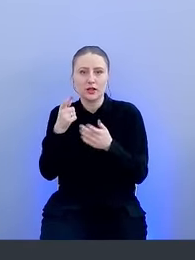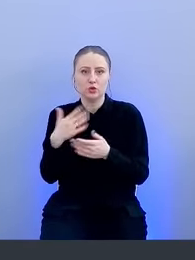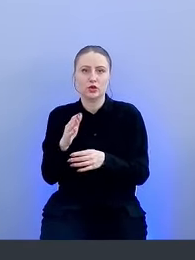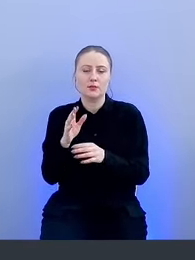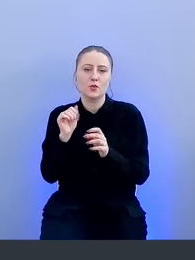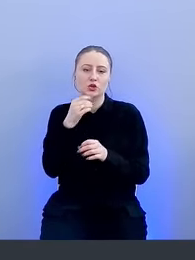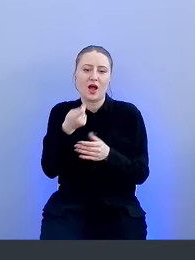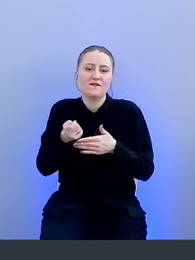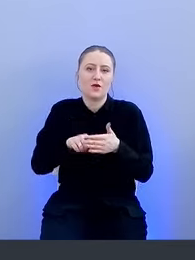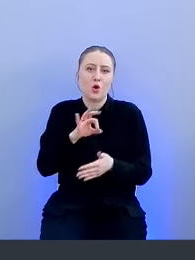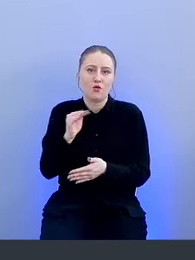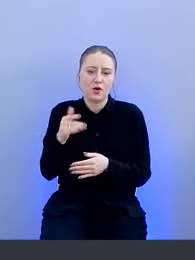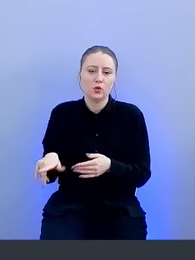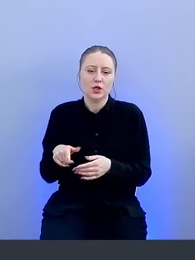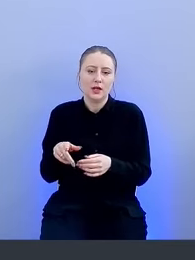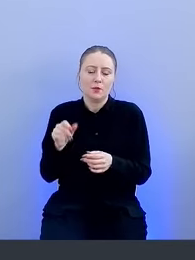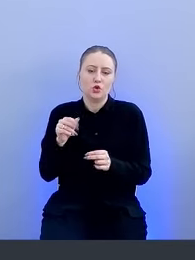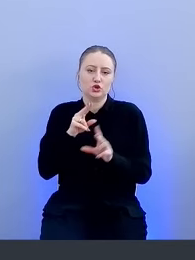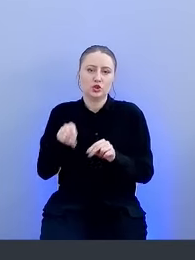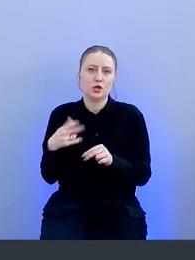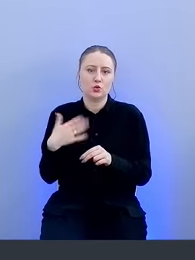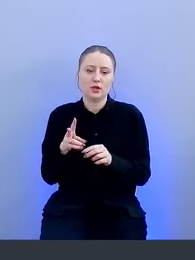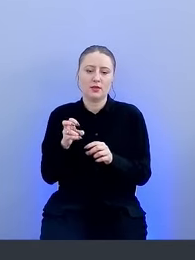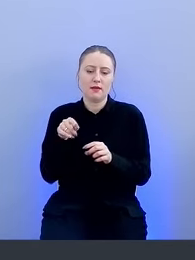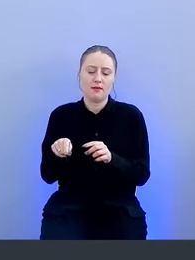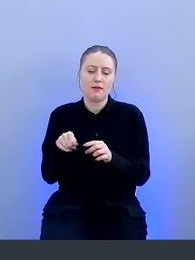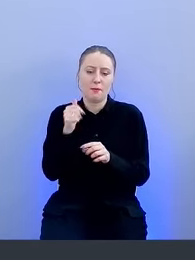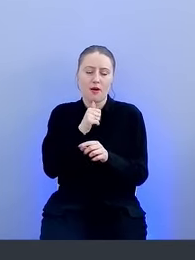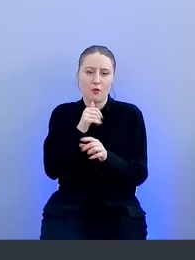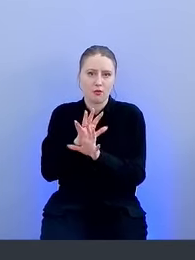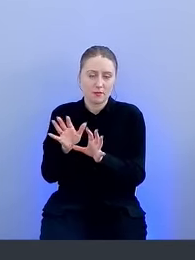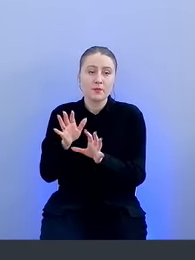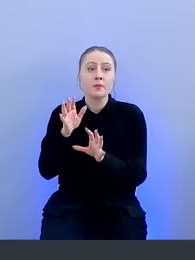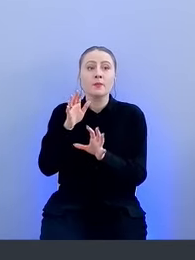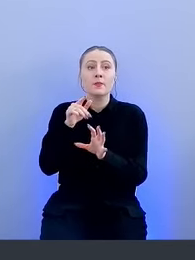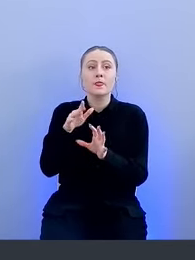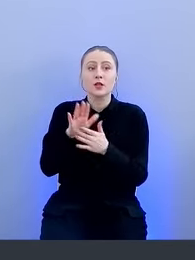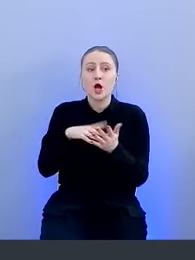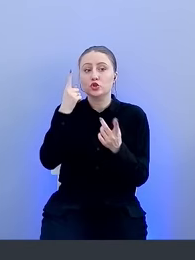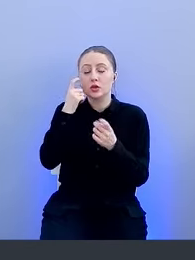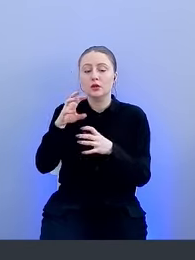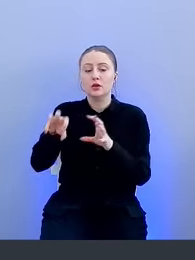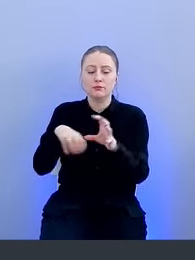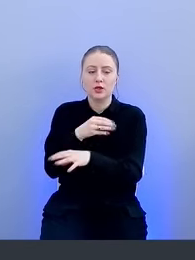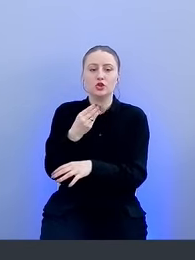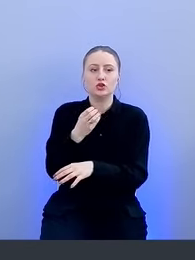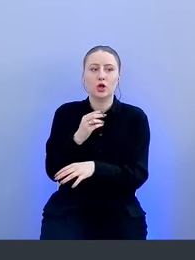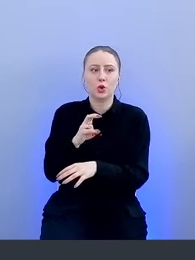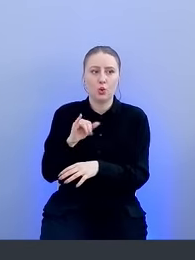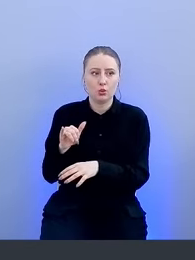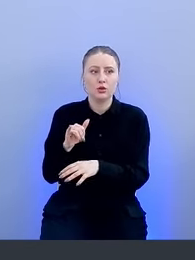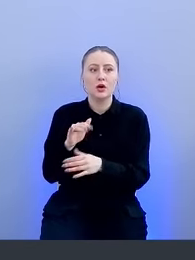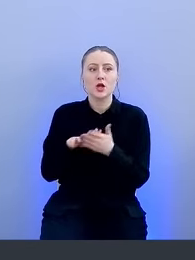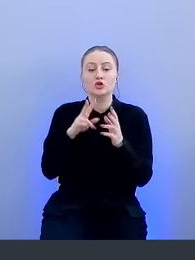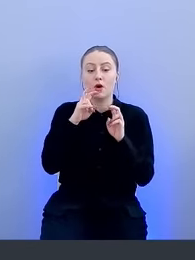компрометирующими пользователя. После завершения прогона данные переходят в режим SHADOW. В этот